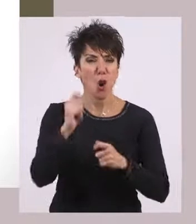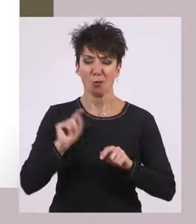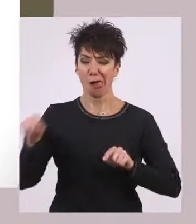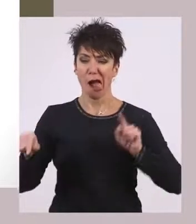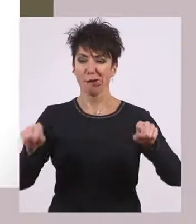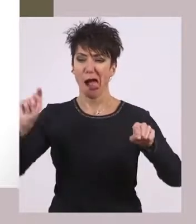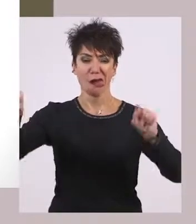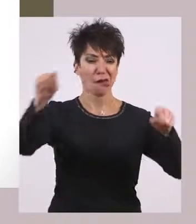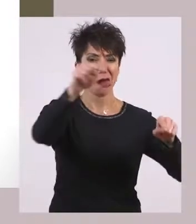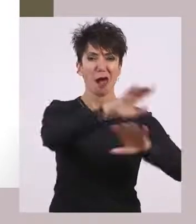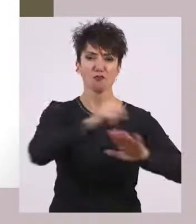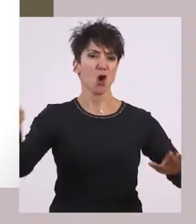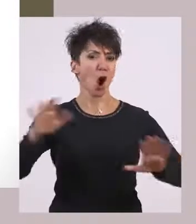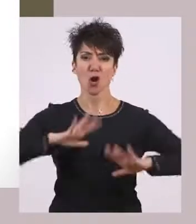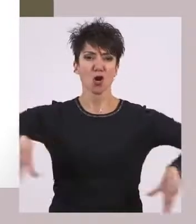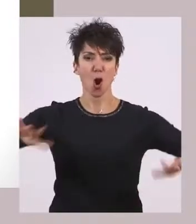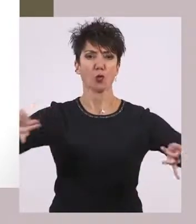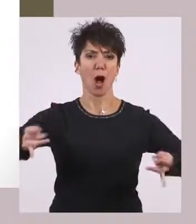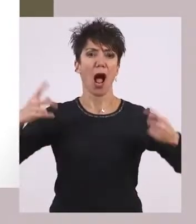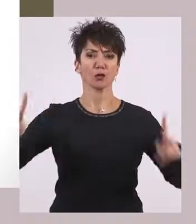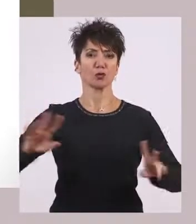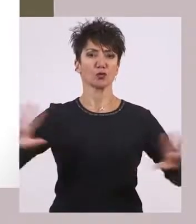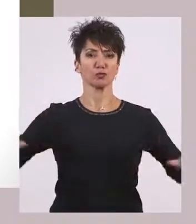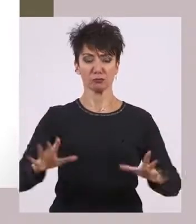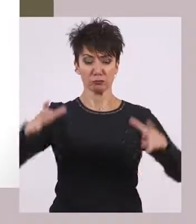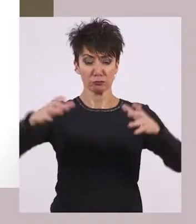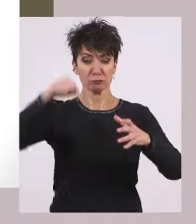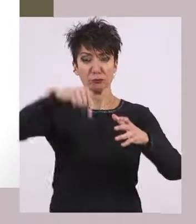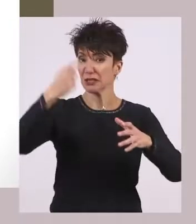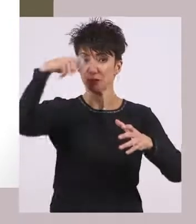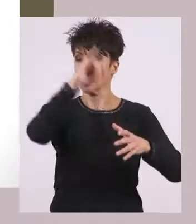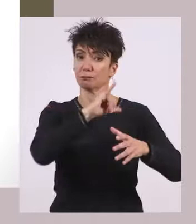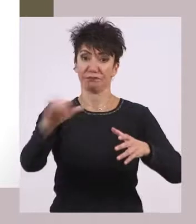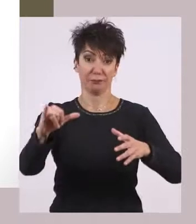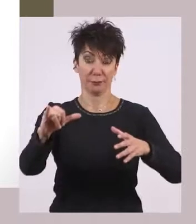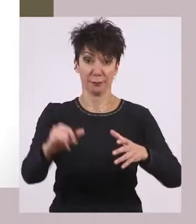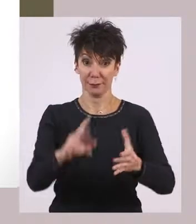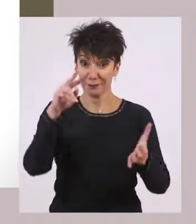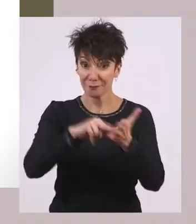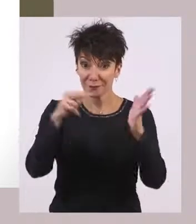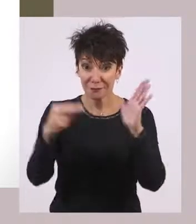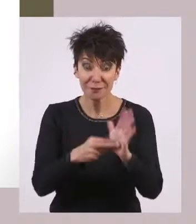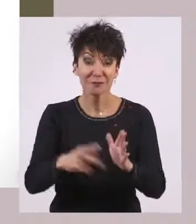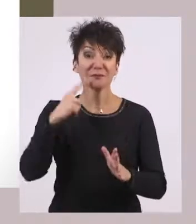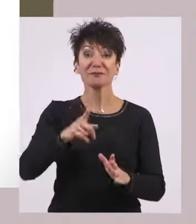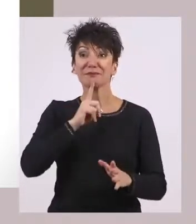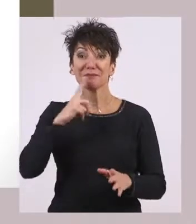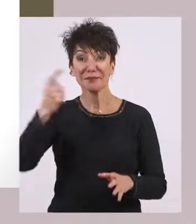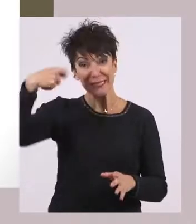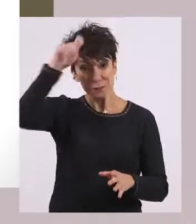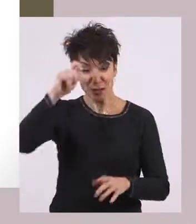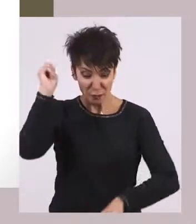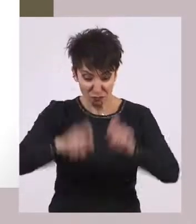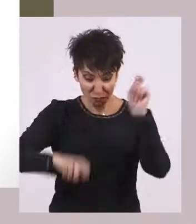βαριά νομίσματα, τόσο βαριά που μοιάζανε με ασπίδες, ώστε να μην μπορεί κάποιος